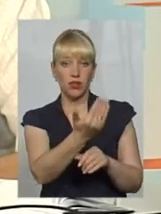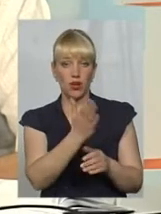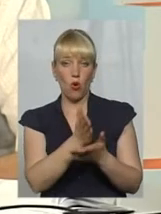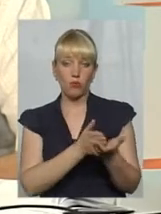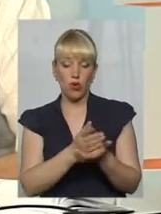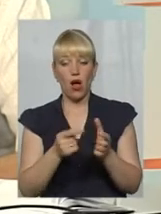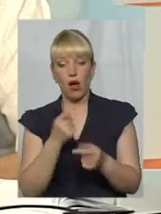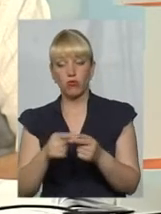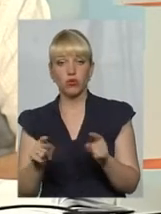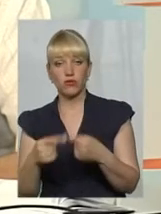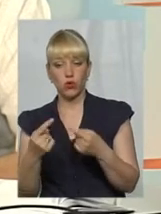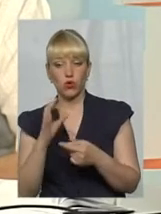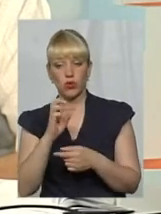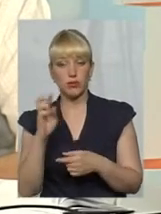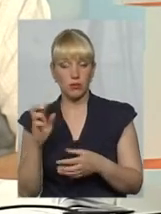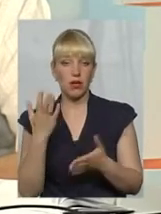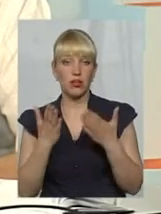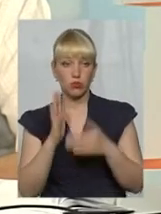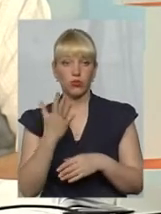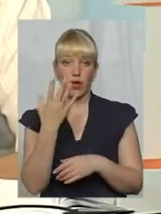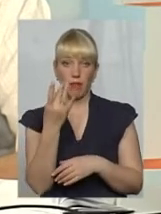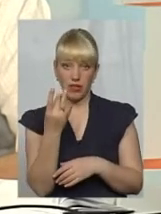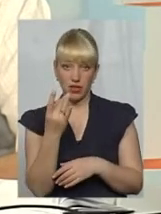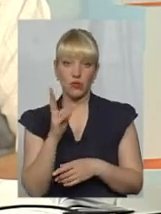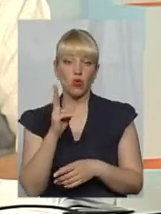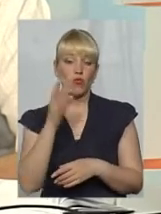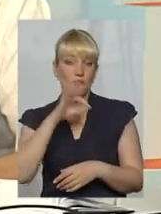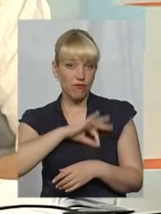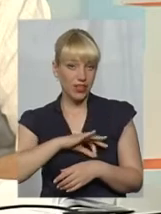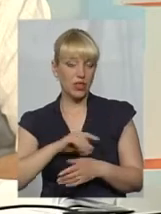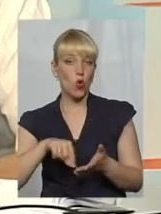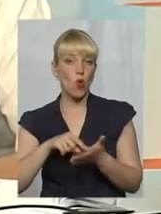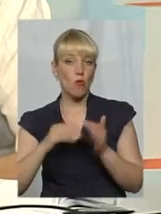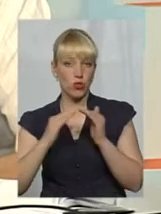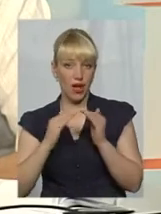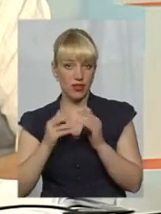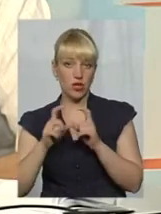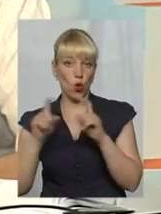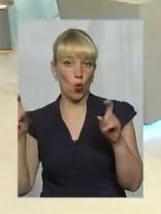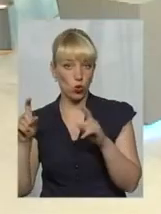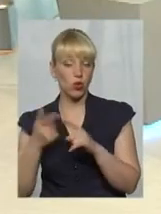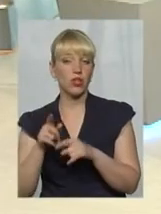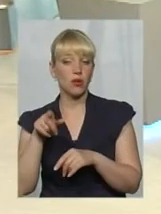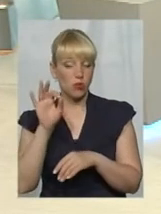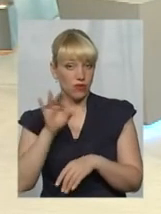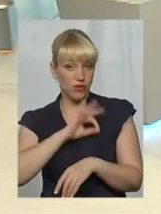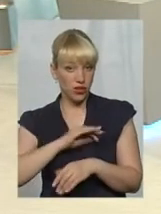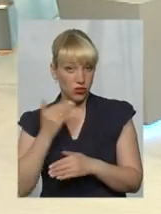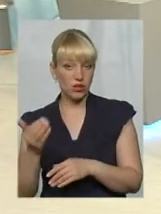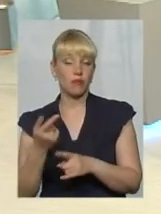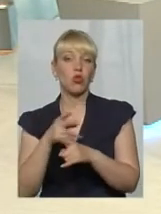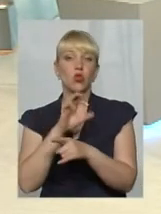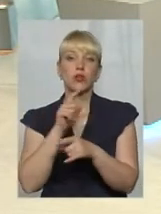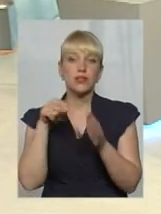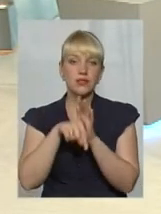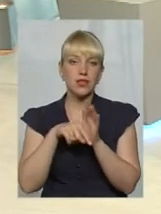якщо буде 5 гривень, яке буде вигідно комунальній конторі якийсь управляючій, то, мабуть, воно буде вигідно ще 10-м